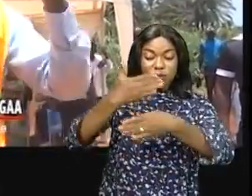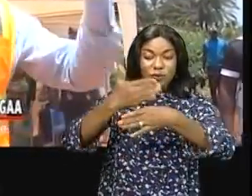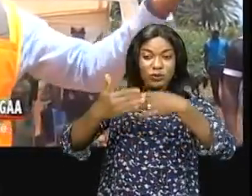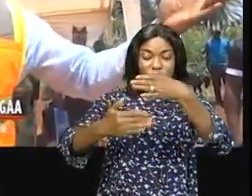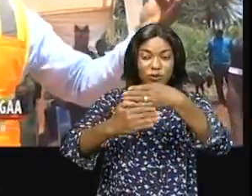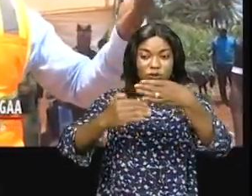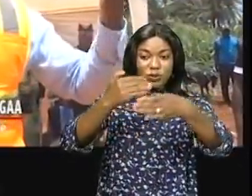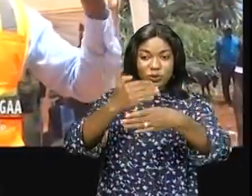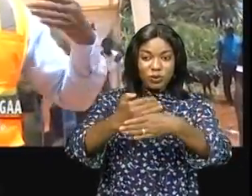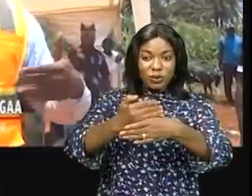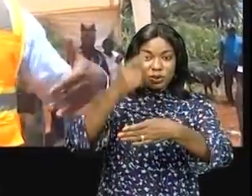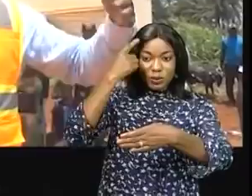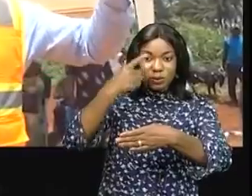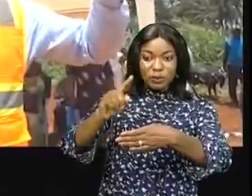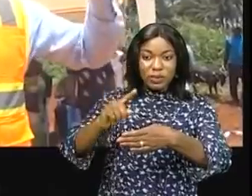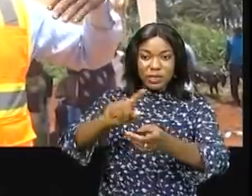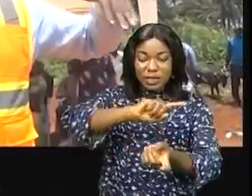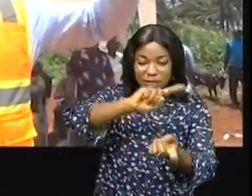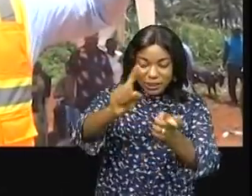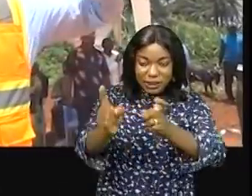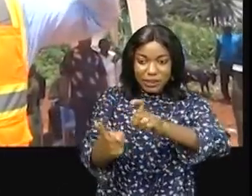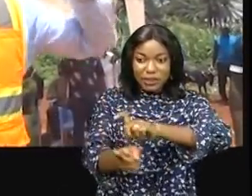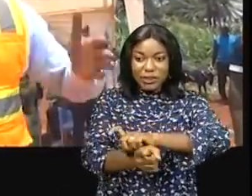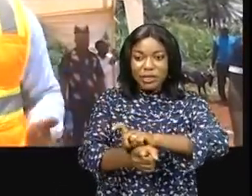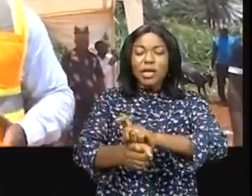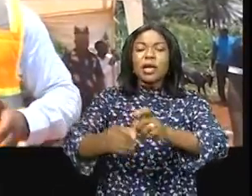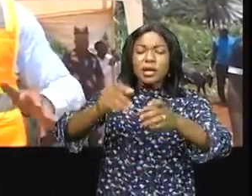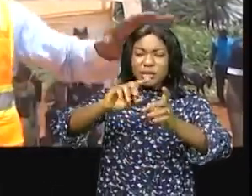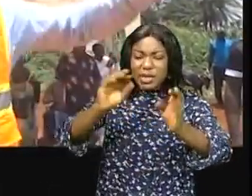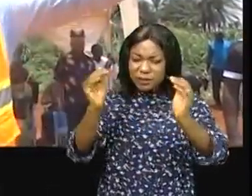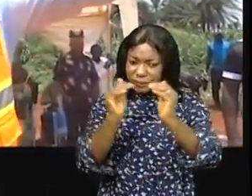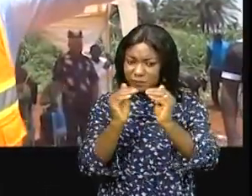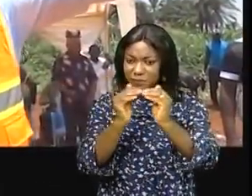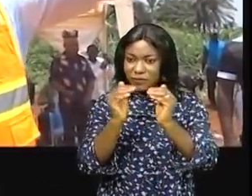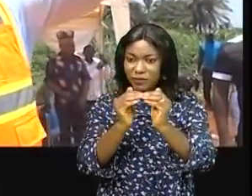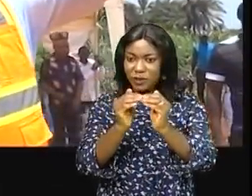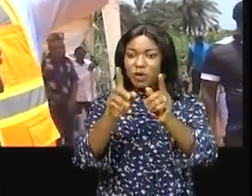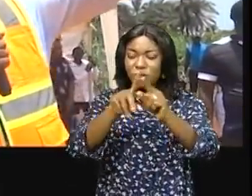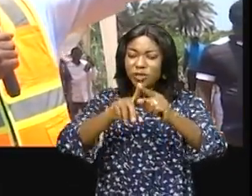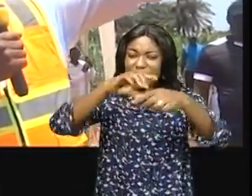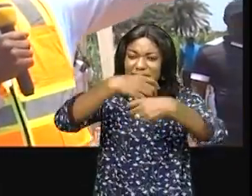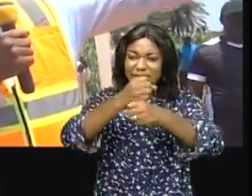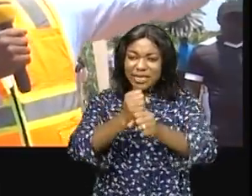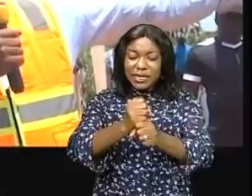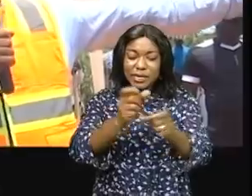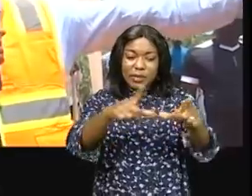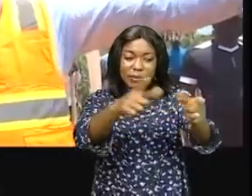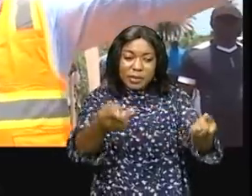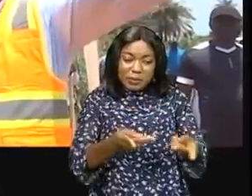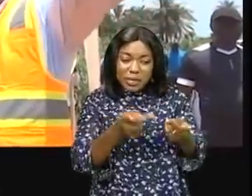MNK pour uniformiser la construction. Ceci n'a pas d'exercice pour créer l'agglomération